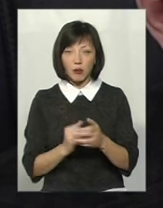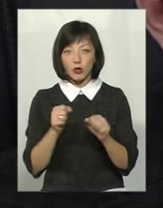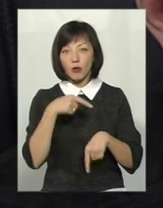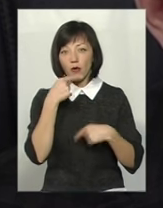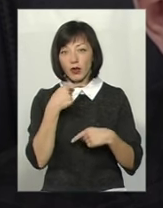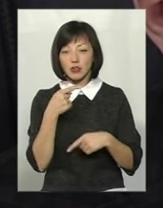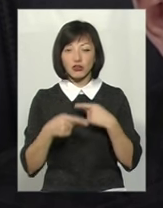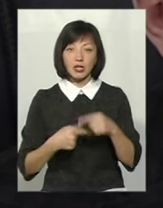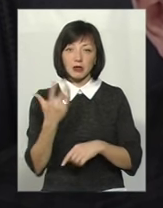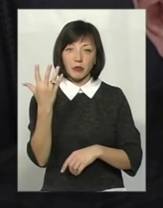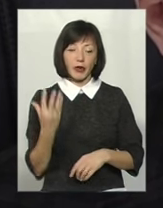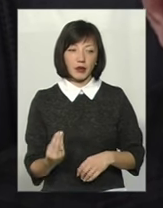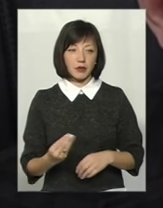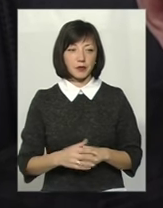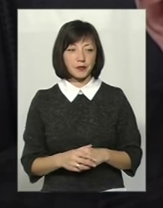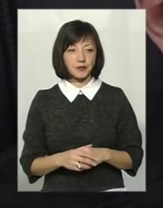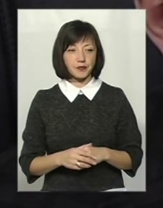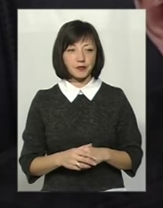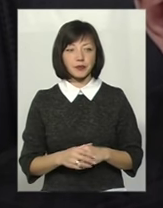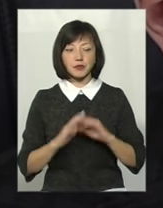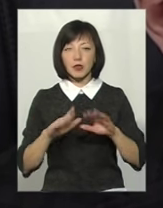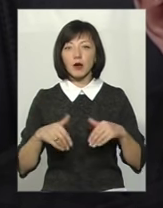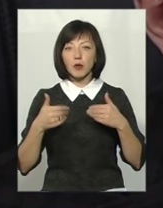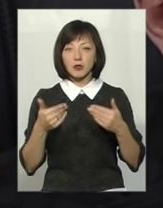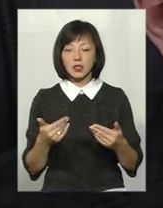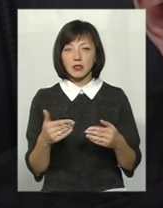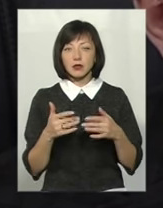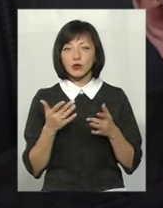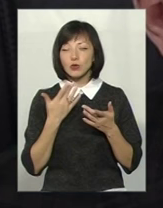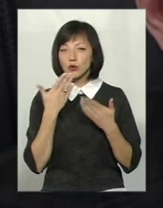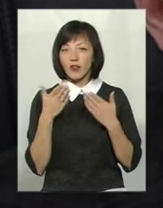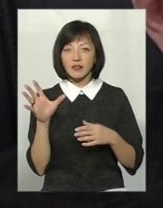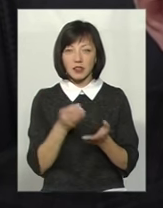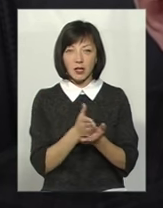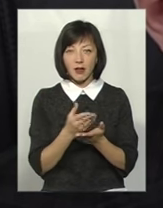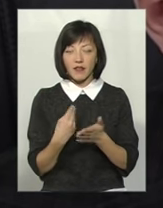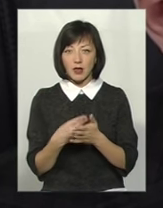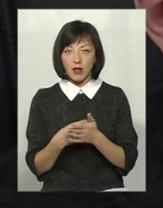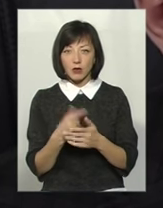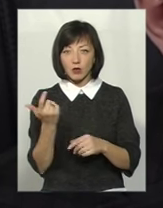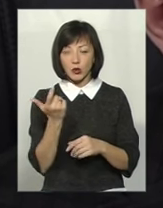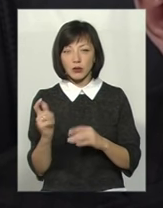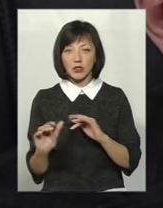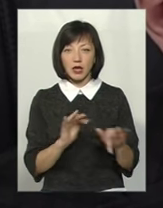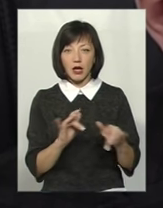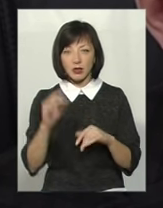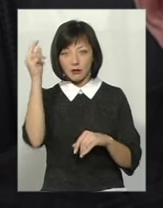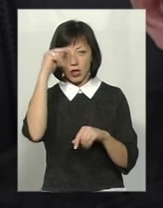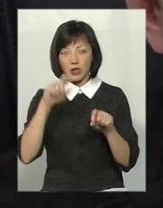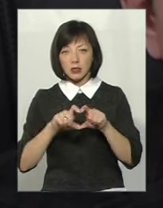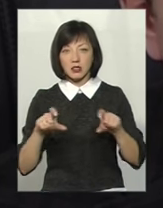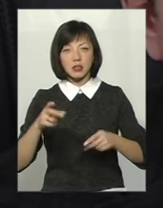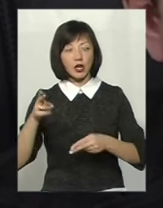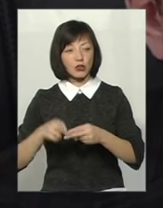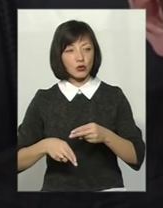говорити днів через п'ять. Пропозиції стосувалися абсолютно усіх напрямків. Від фінансової, господарської діяльності, навчальних закладів,